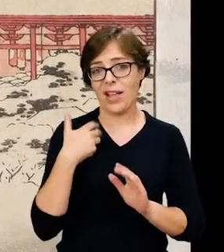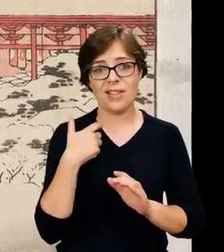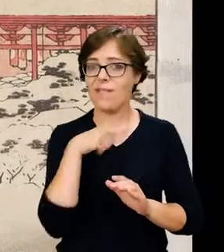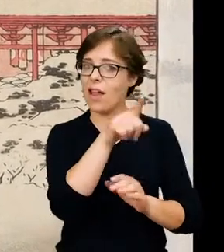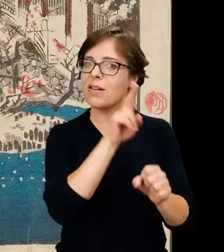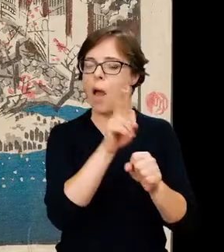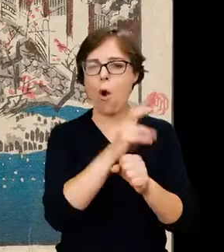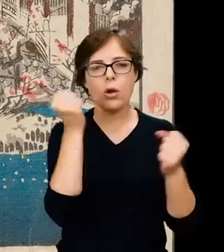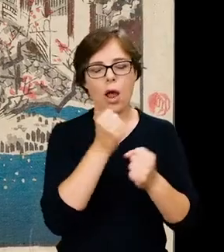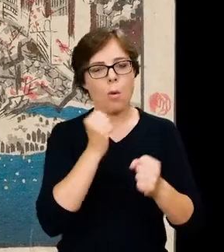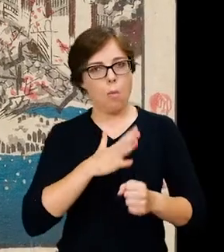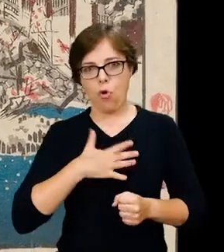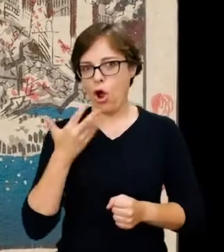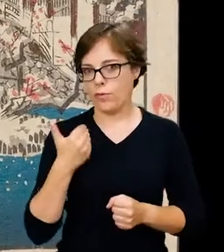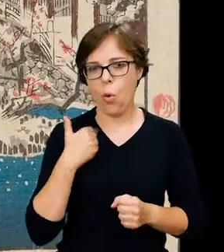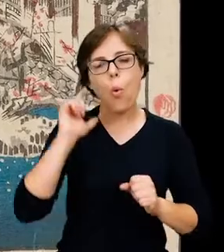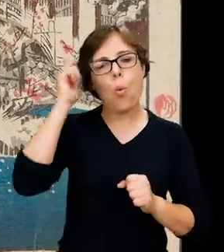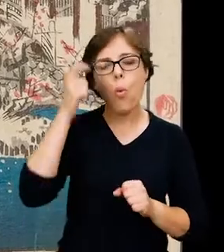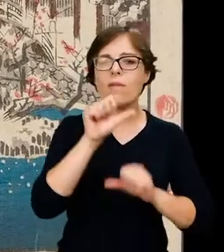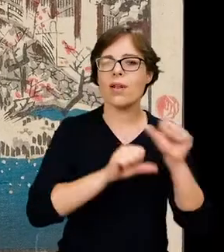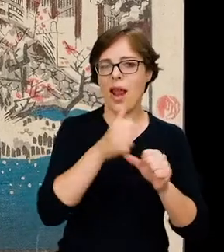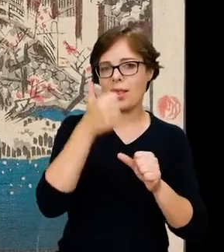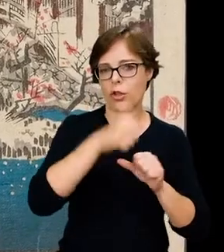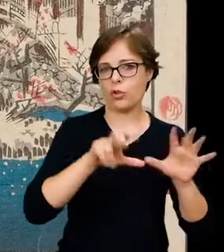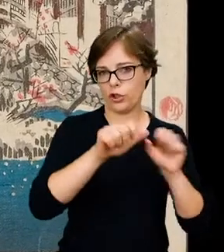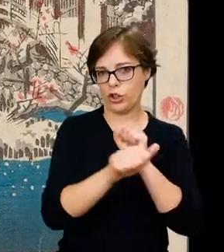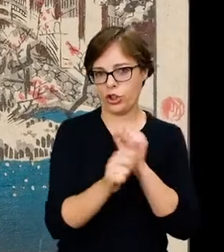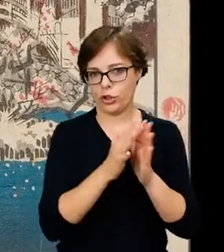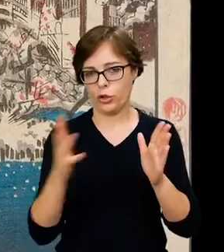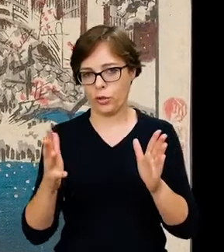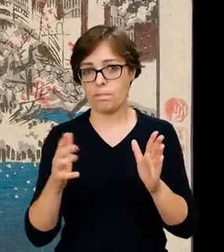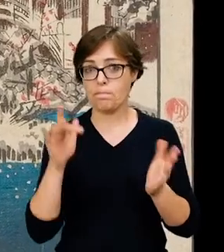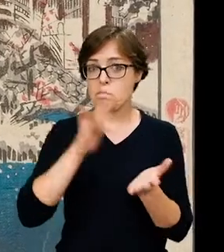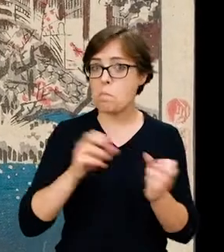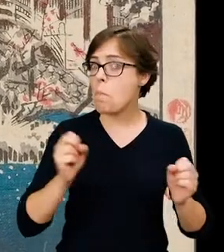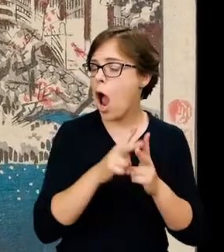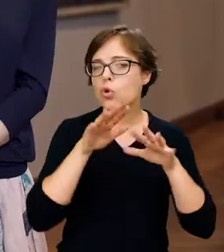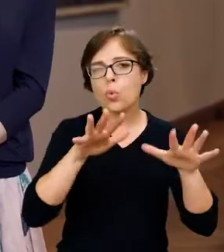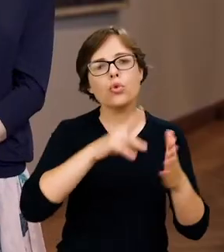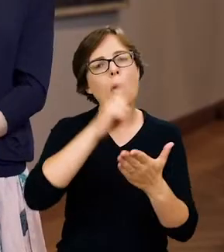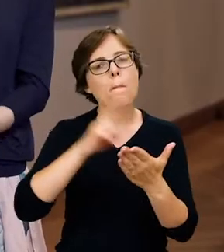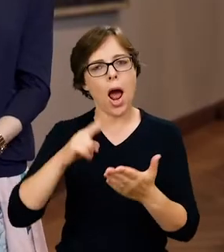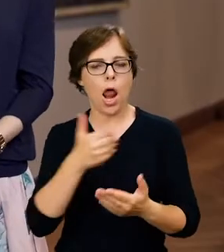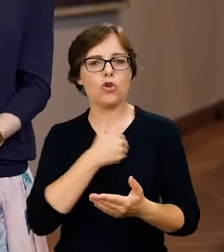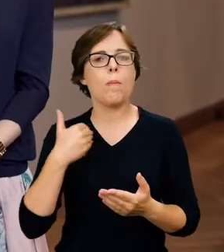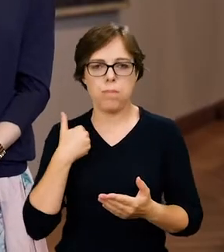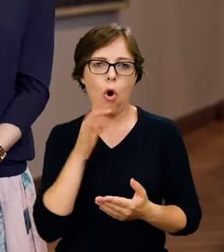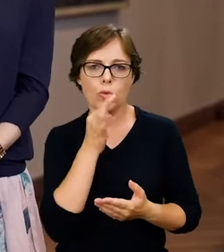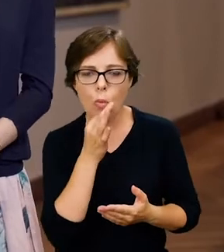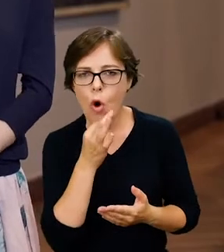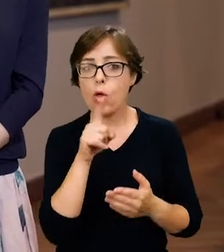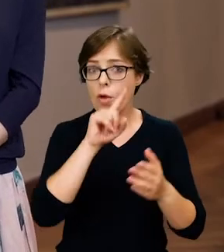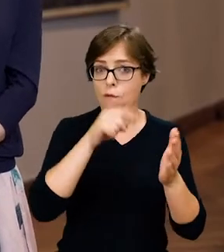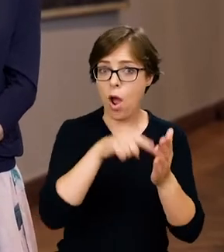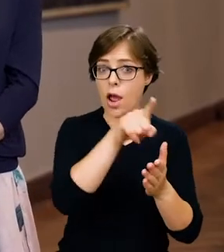zwłaszcza od lat 60. w Paryżu. Wielu młodopolskich malarzy właśnie z